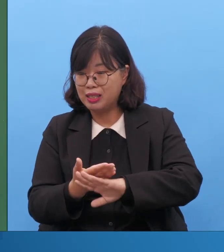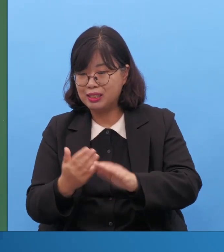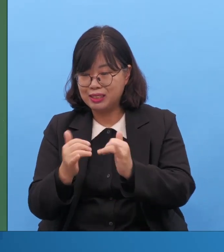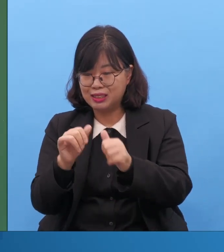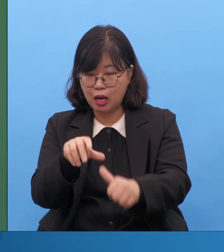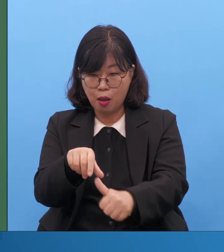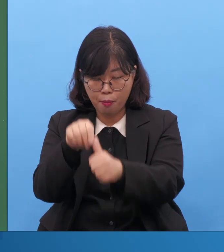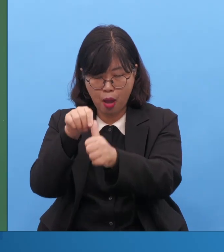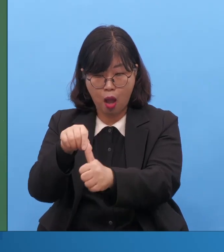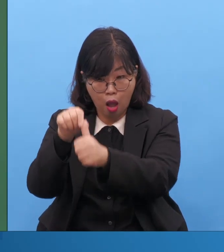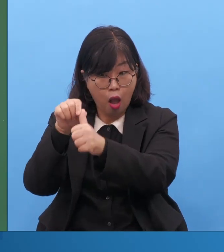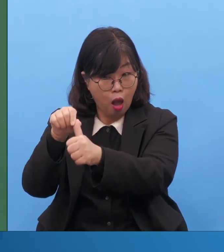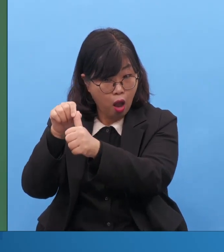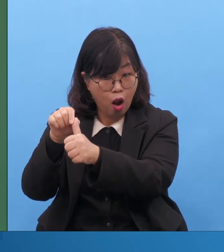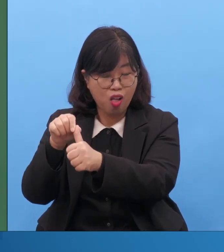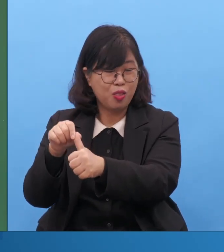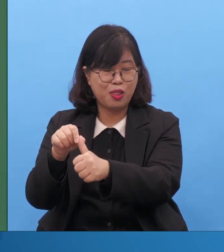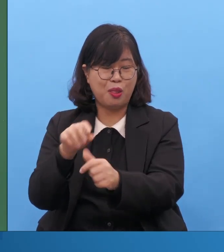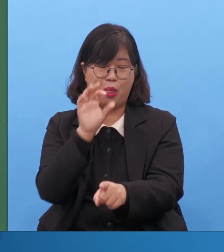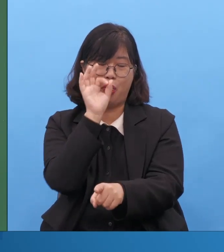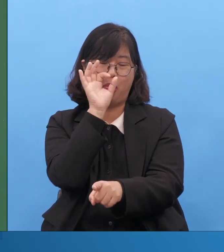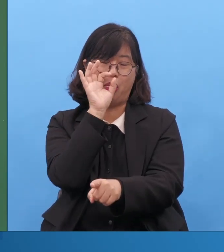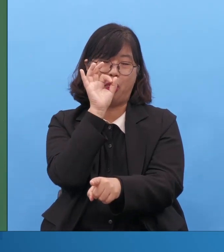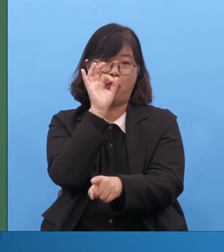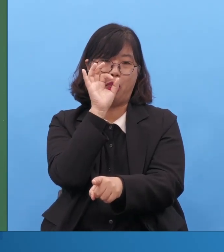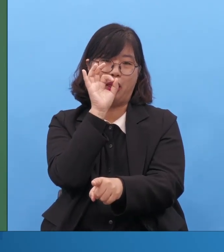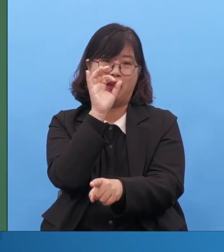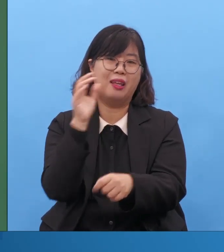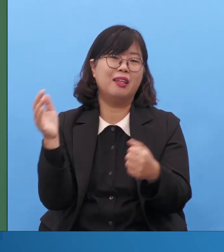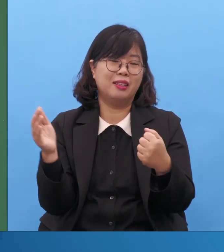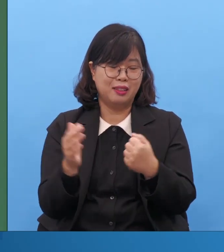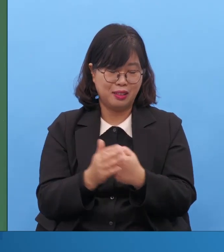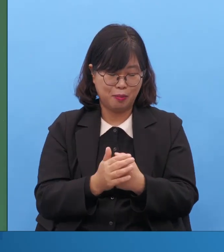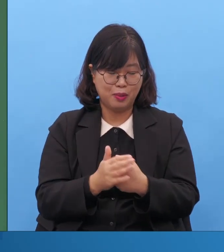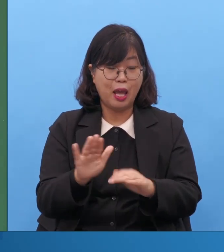영적인, 식민, 능적인 사람이 많이 생겨야 세계보금만 되는 겁니다